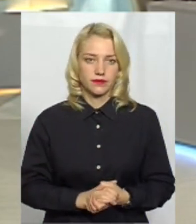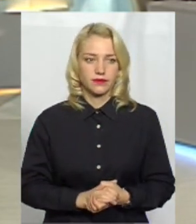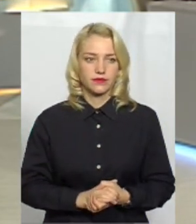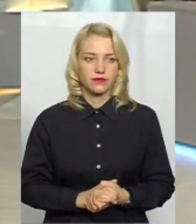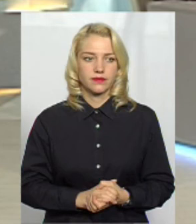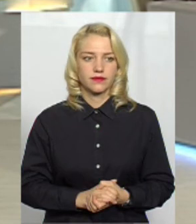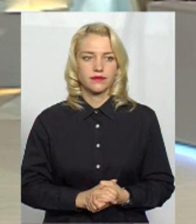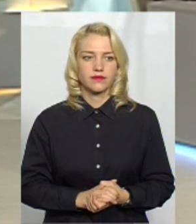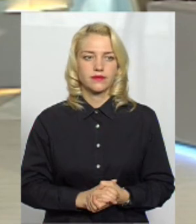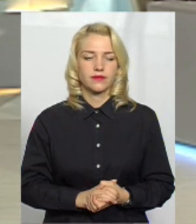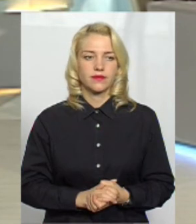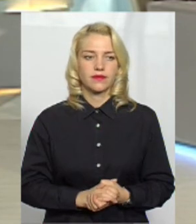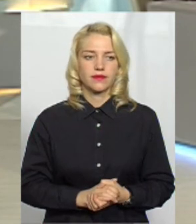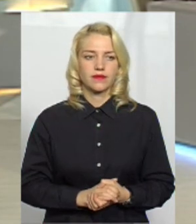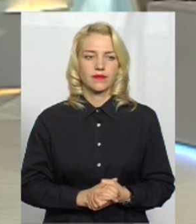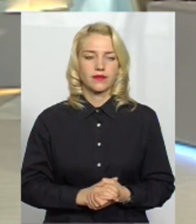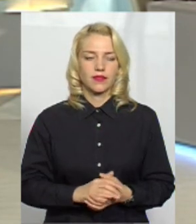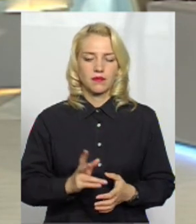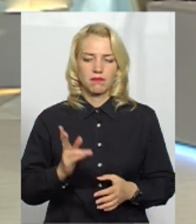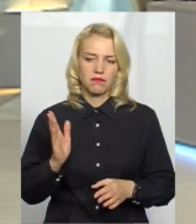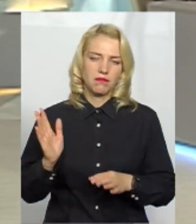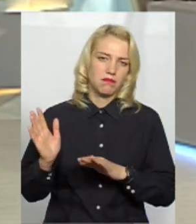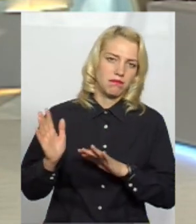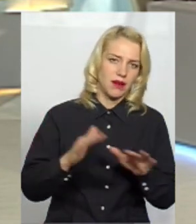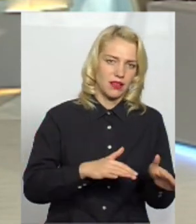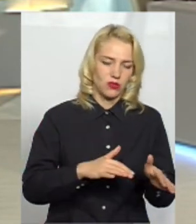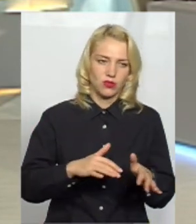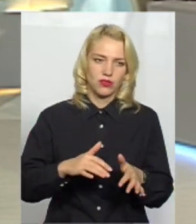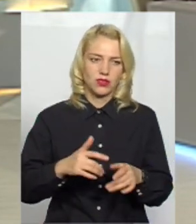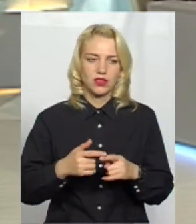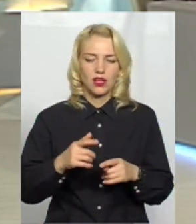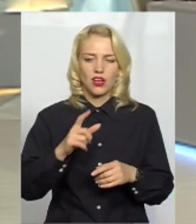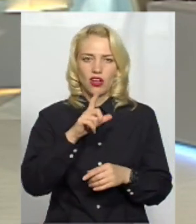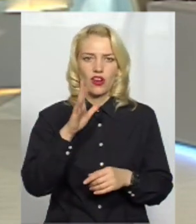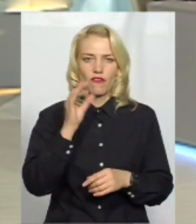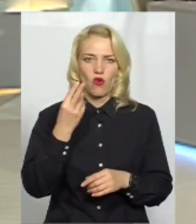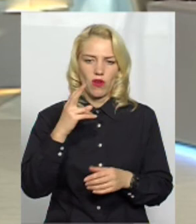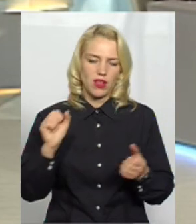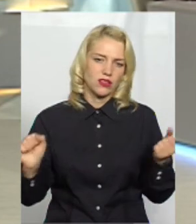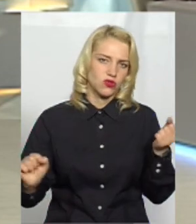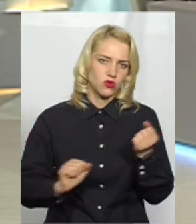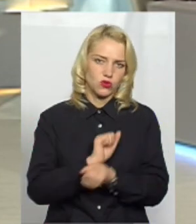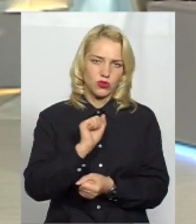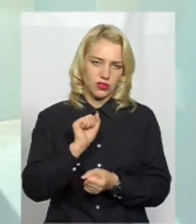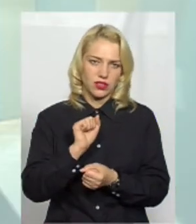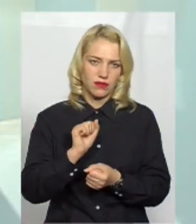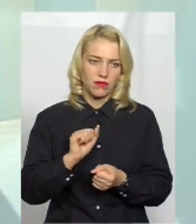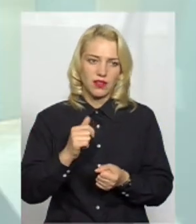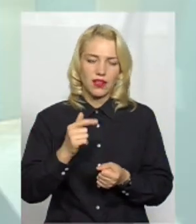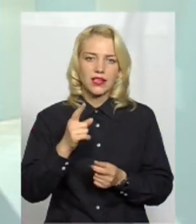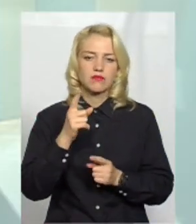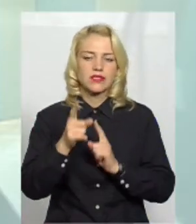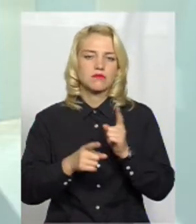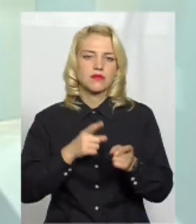сотнями гектарів просто падає, сохнуть хвойні і висихає береза кругом. І поєднується зі змінною